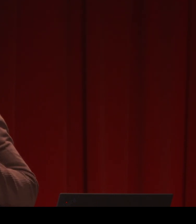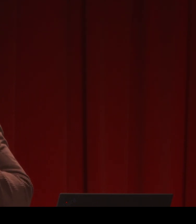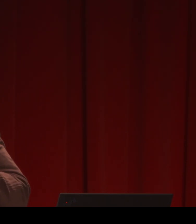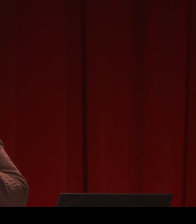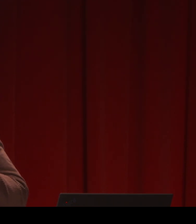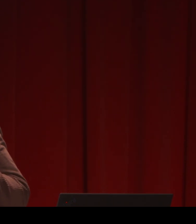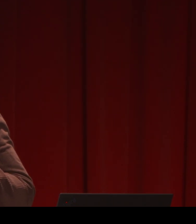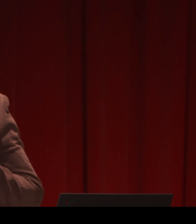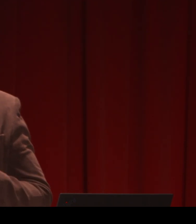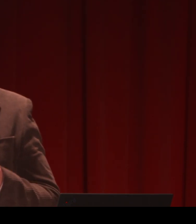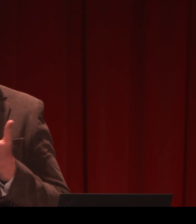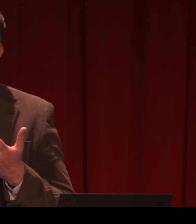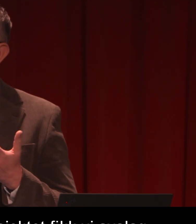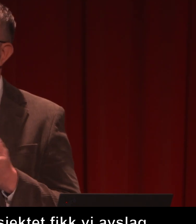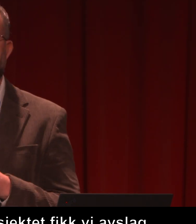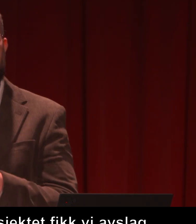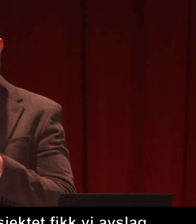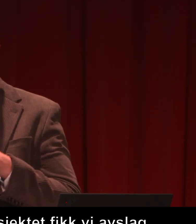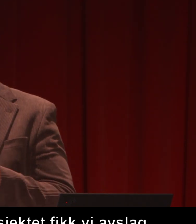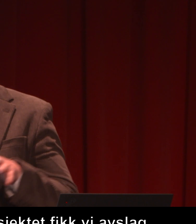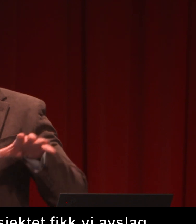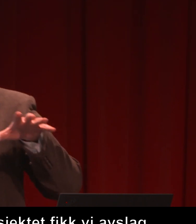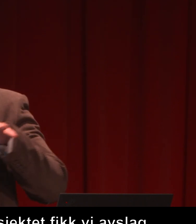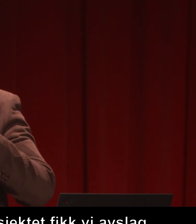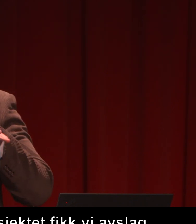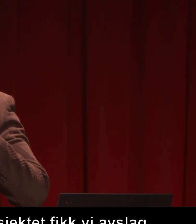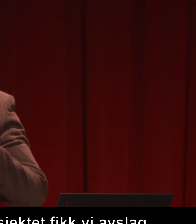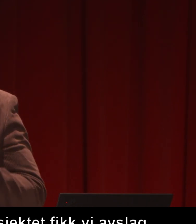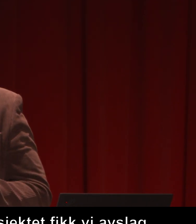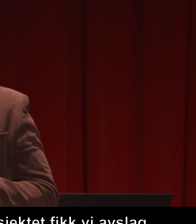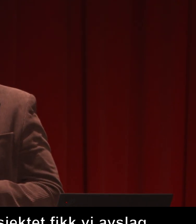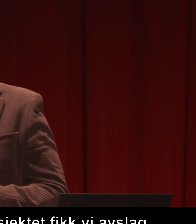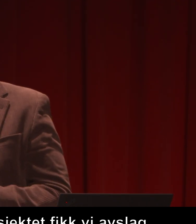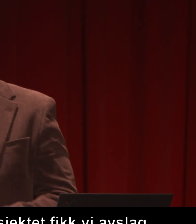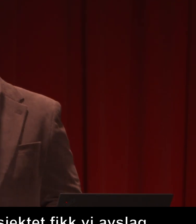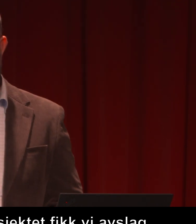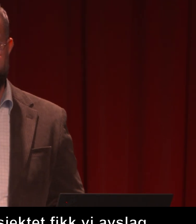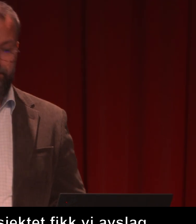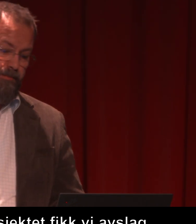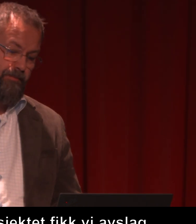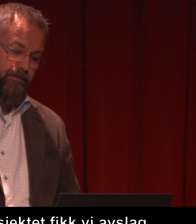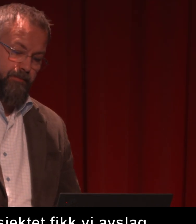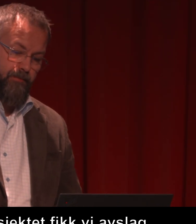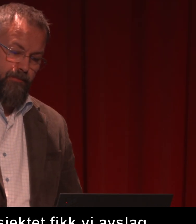offentlige sitt ansvar? Det er ofte i grenseland at innovasjon oppstår.